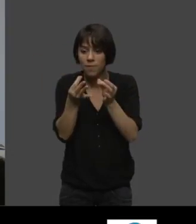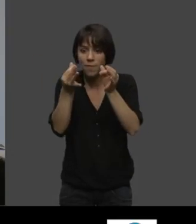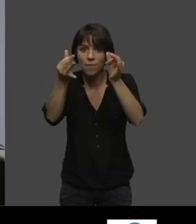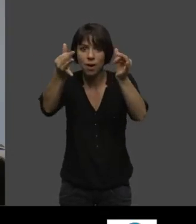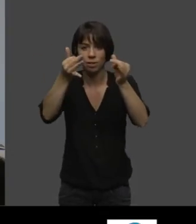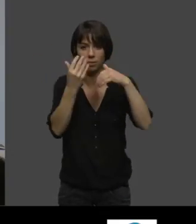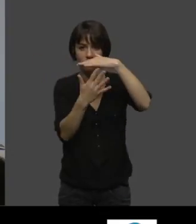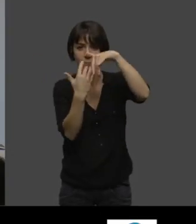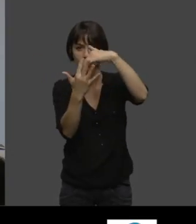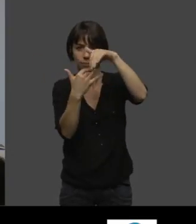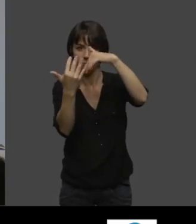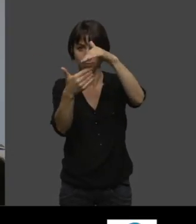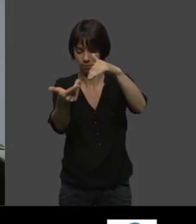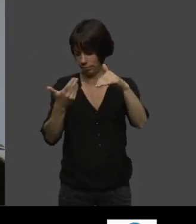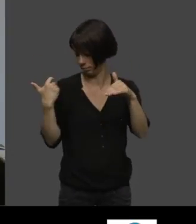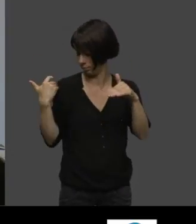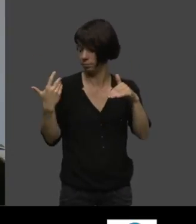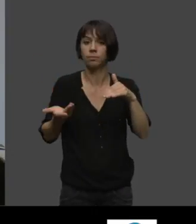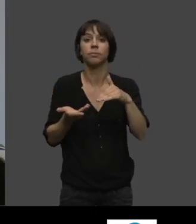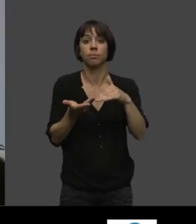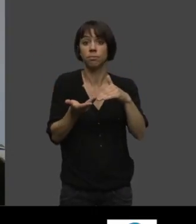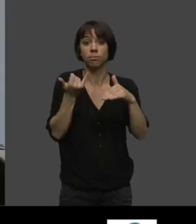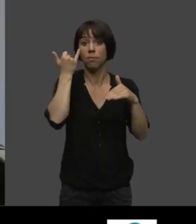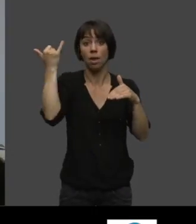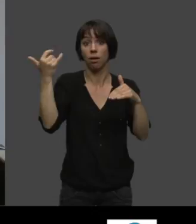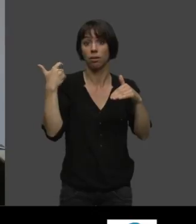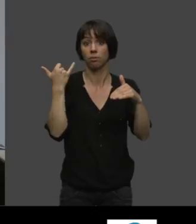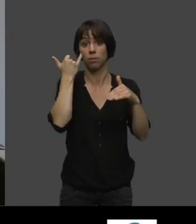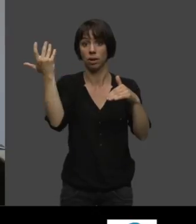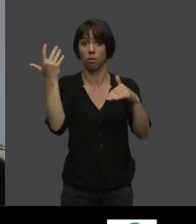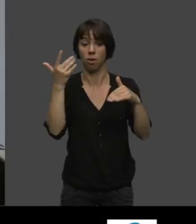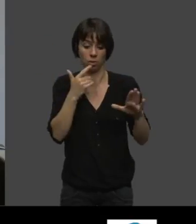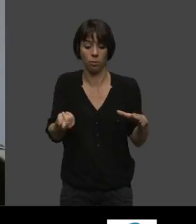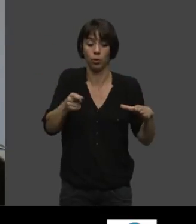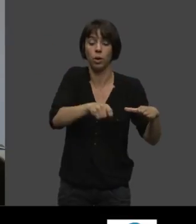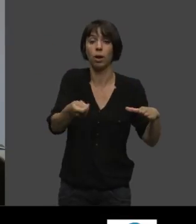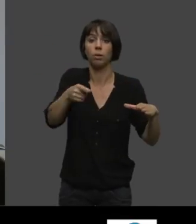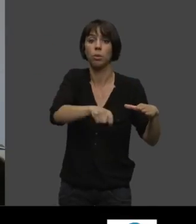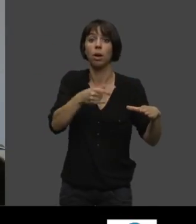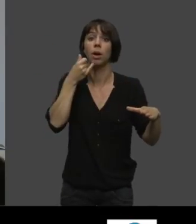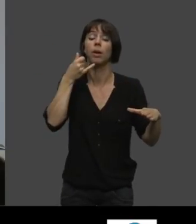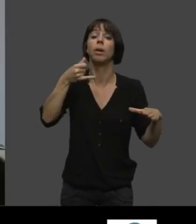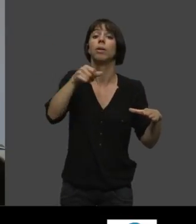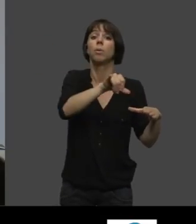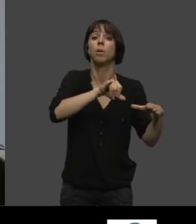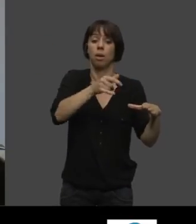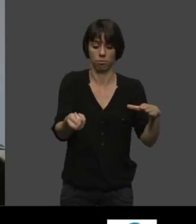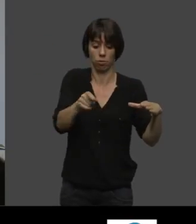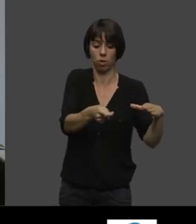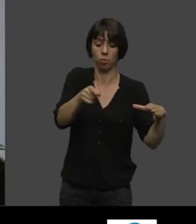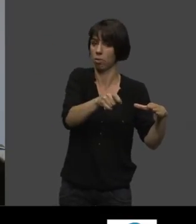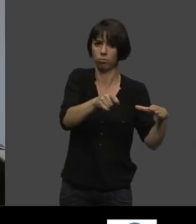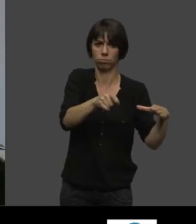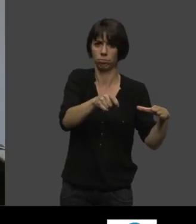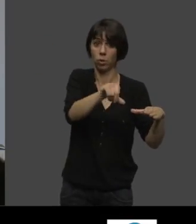est venue tout bêtement en disant on va remplacer une cuillère ou deux cuillères d'huile, c'est le cas là, par un bouillon